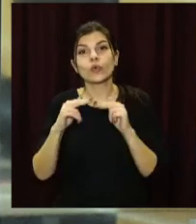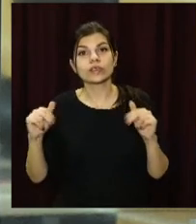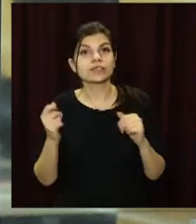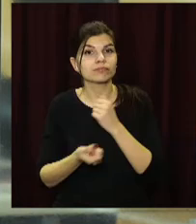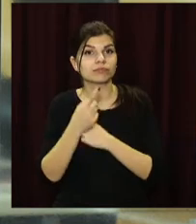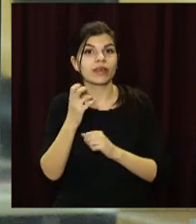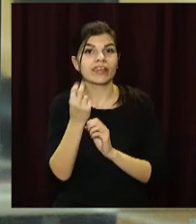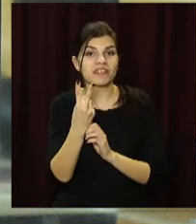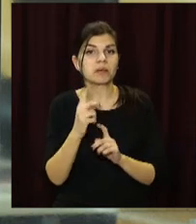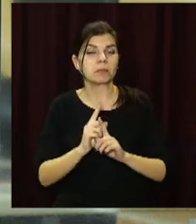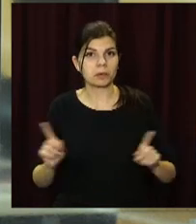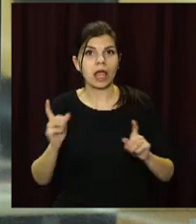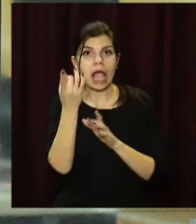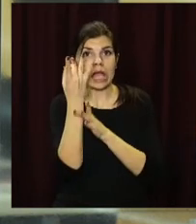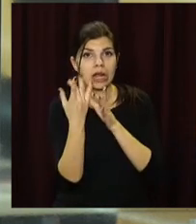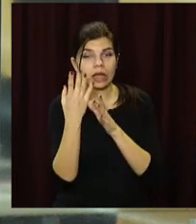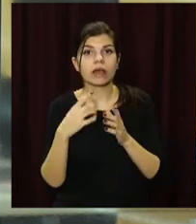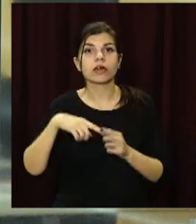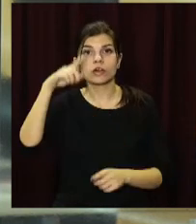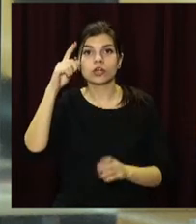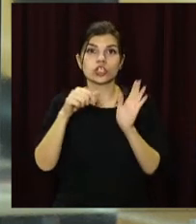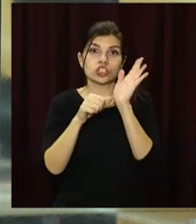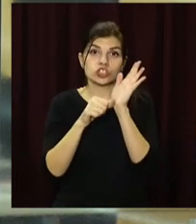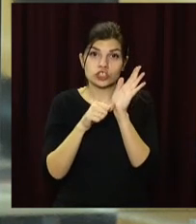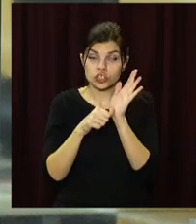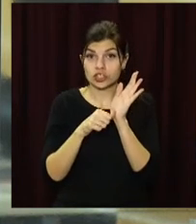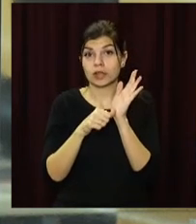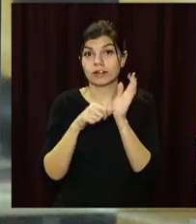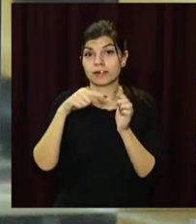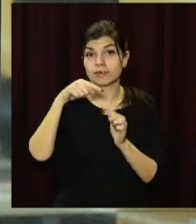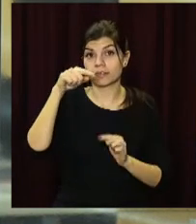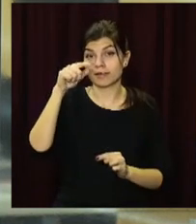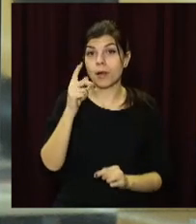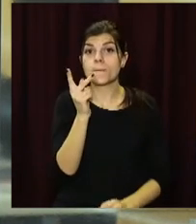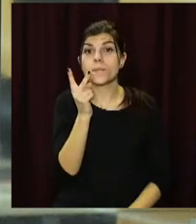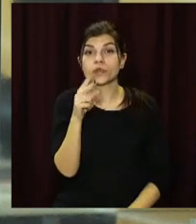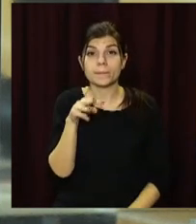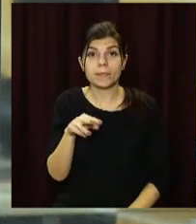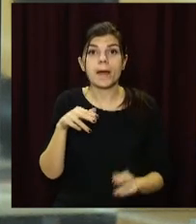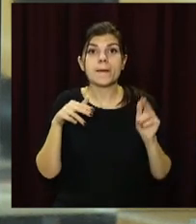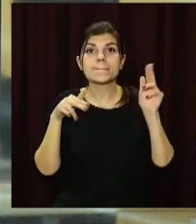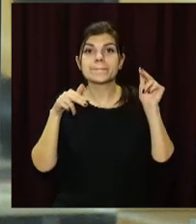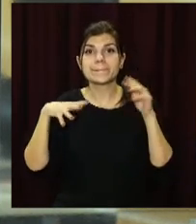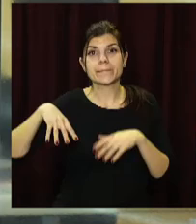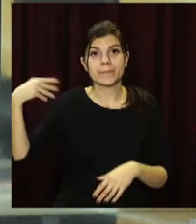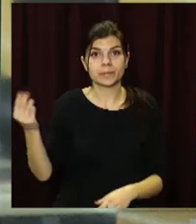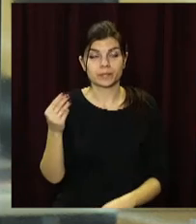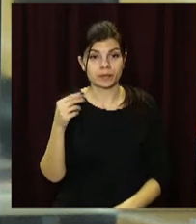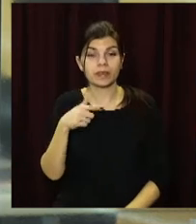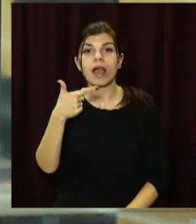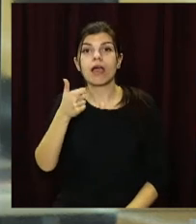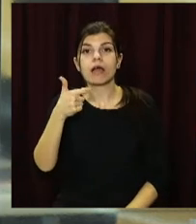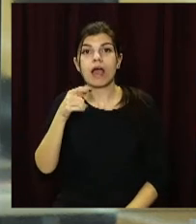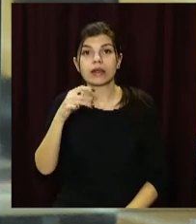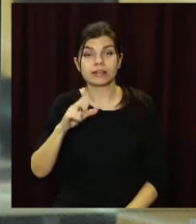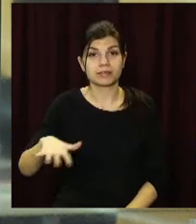'являться 12 унікальних ракет висотою в 6 пухнастих білок. Півтораметрові конструкції встановлять у парку Гагаріна. Історично